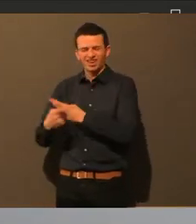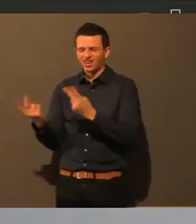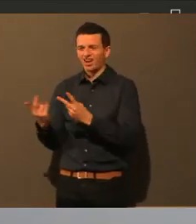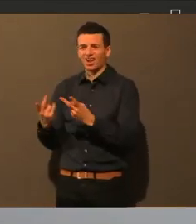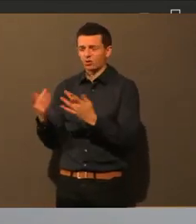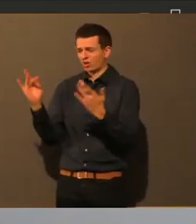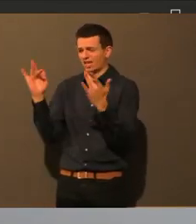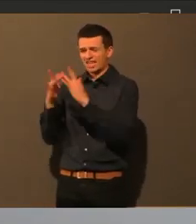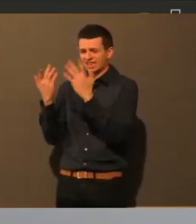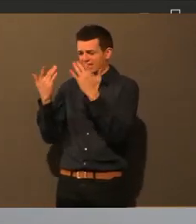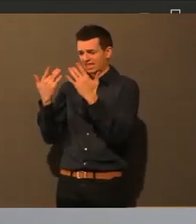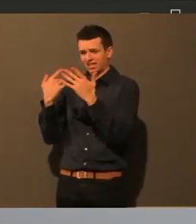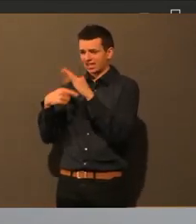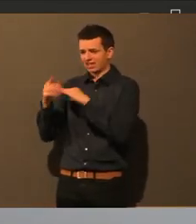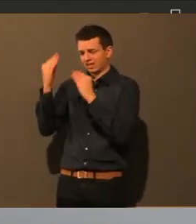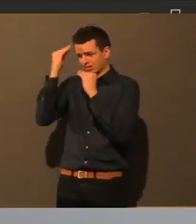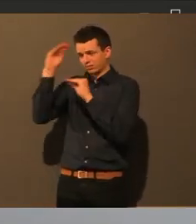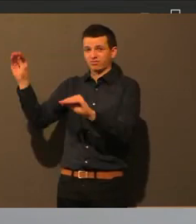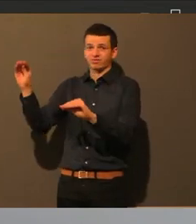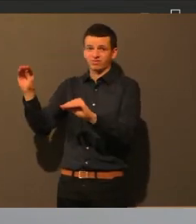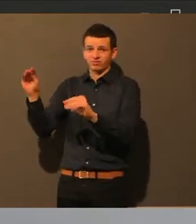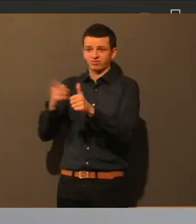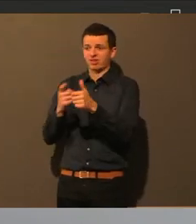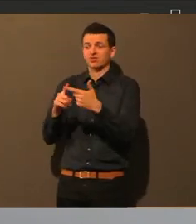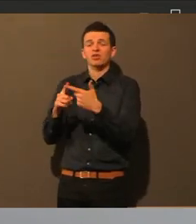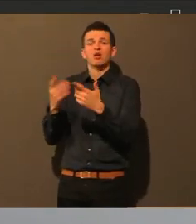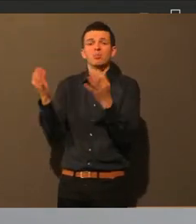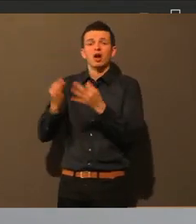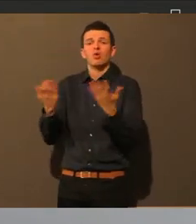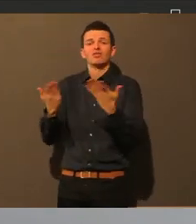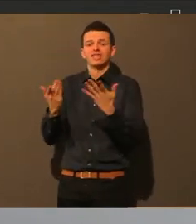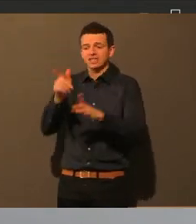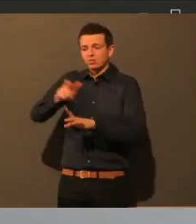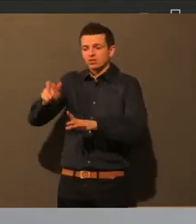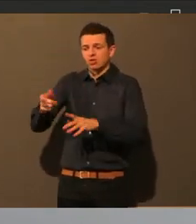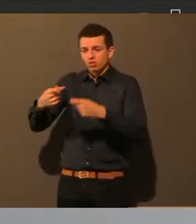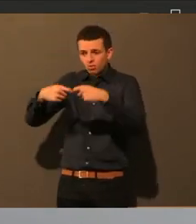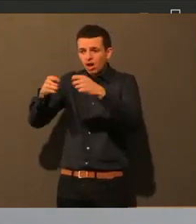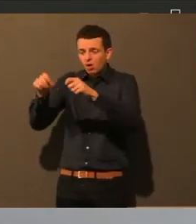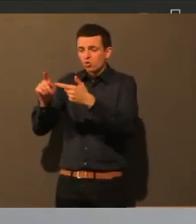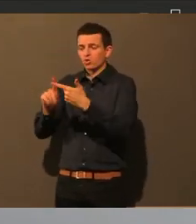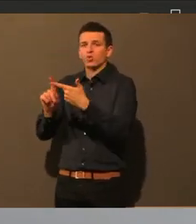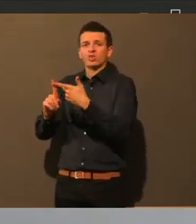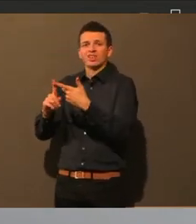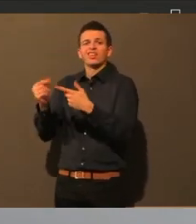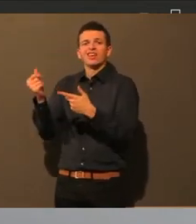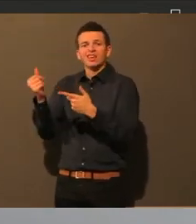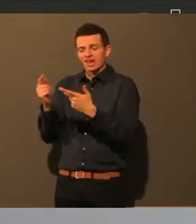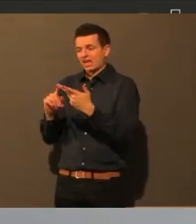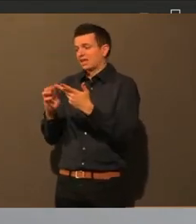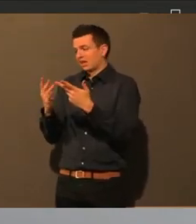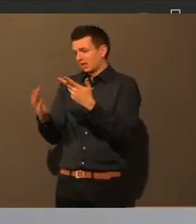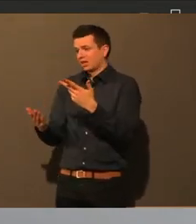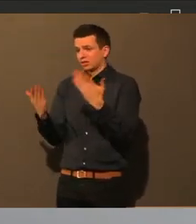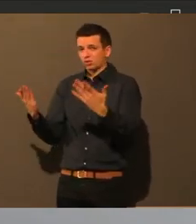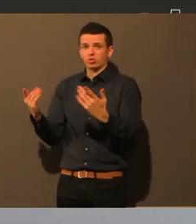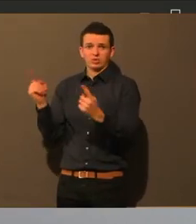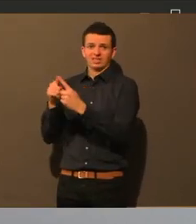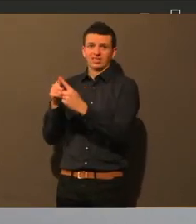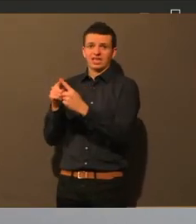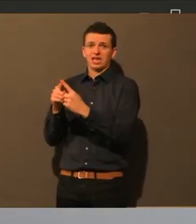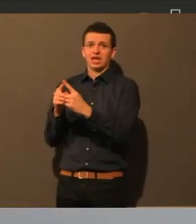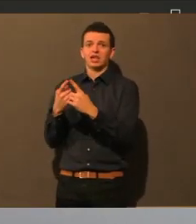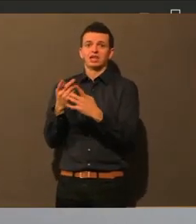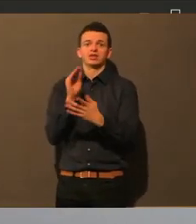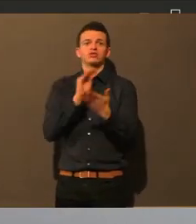Schublade mit Geld. Einfach da, ja, einfach was tun, dass die Klassenzimmer einfach besser ausgestattet werden. Und wenn man dann eben